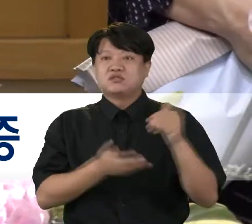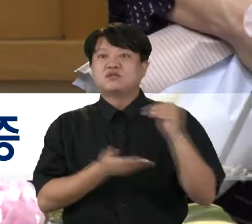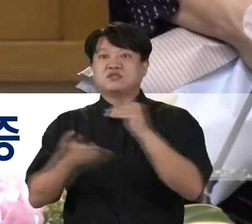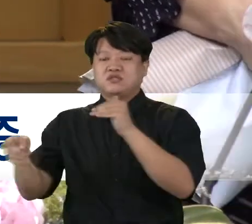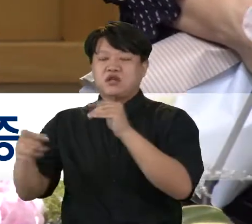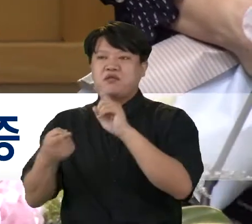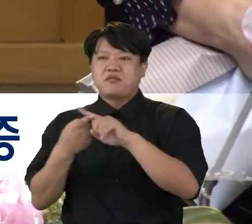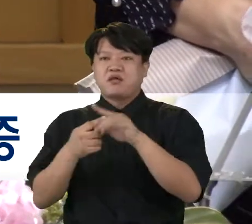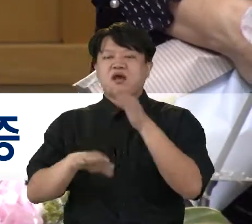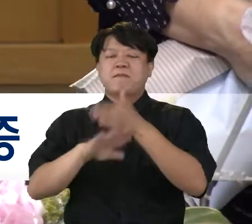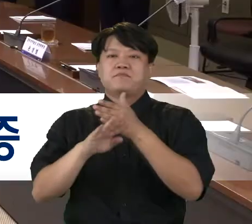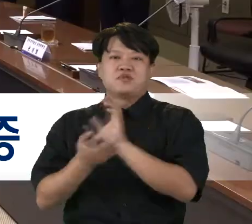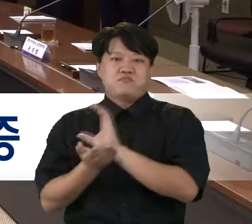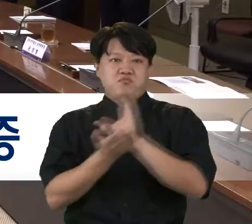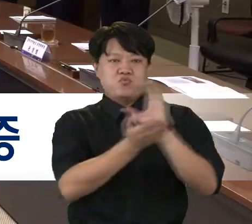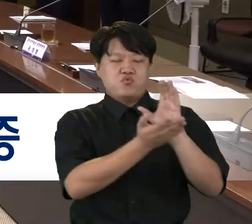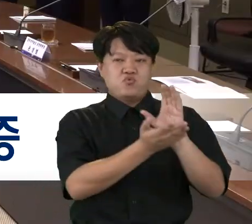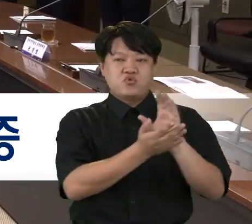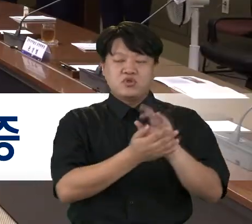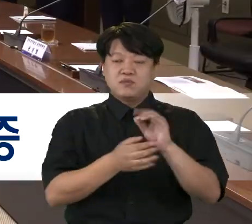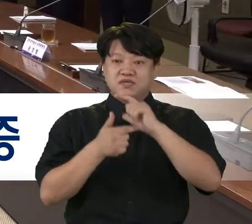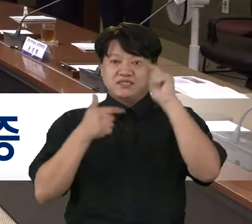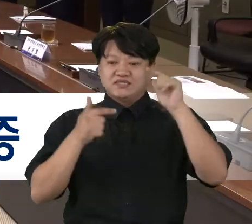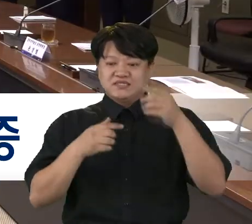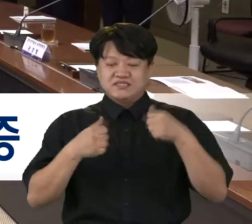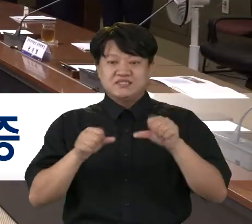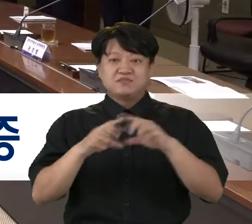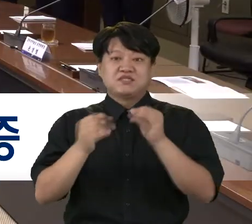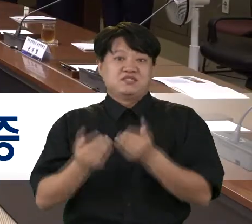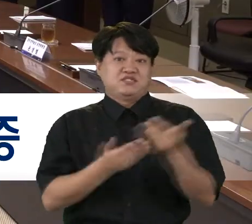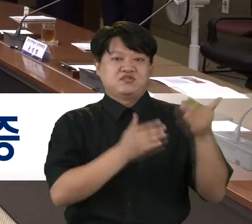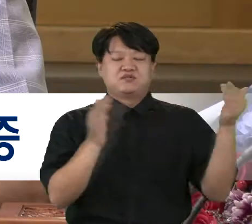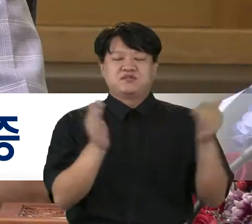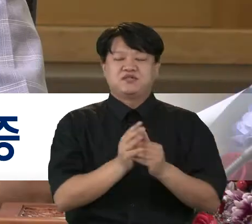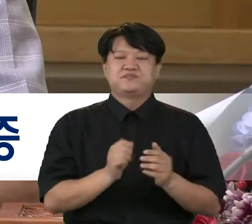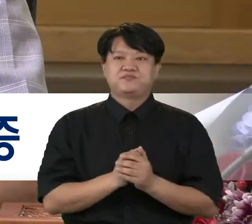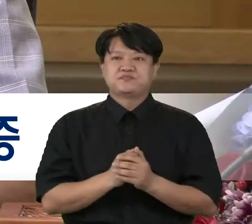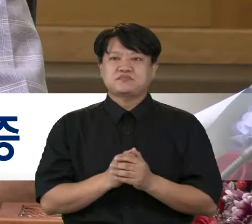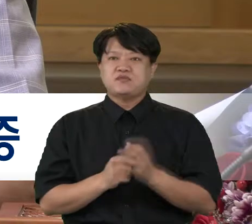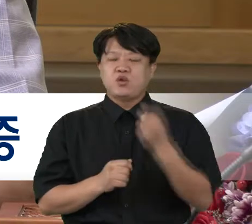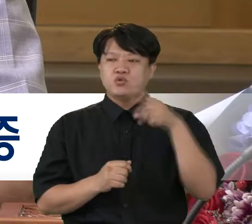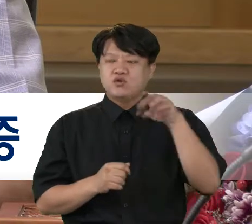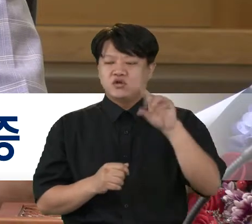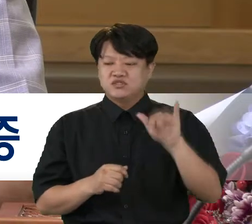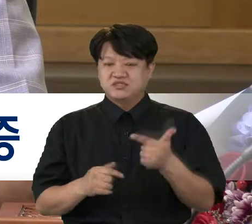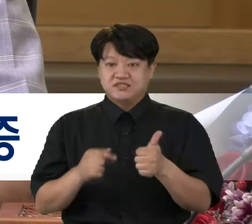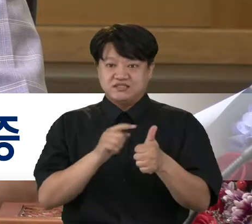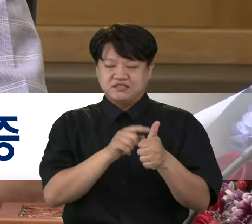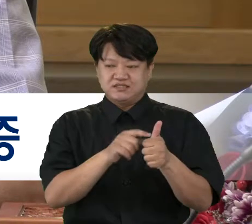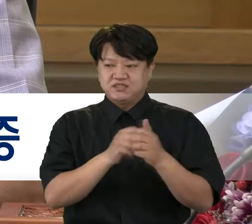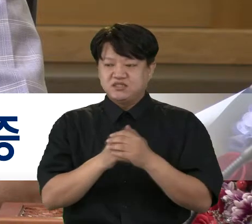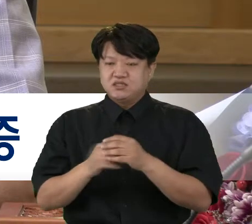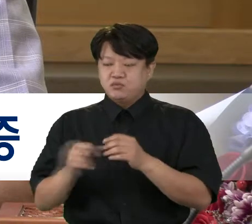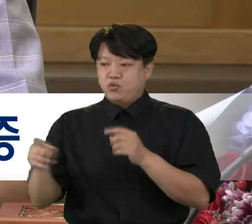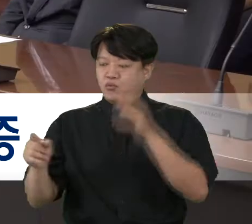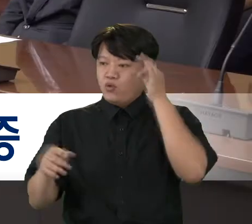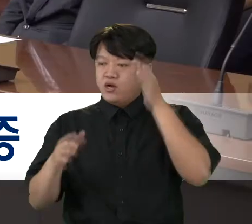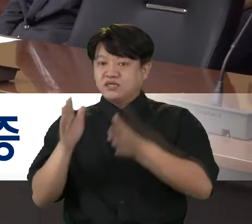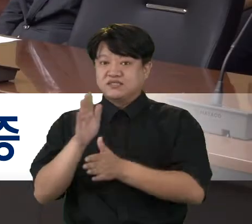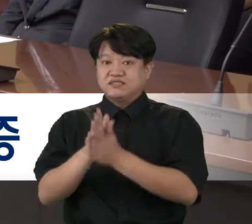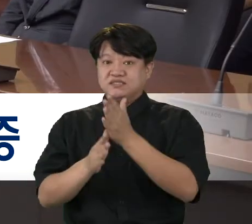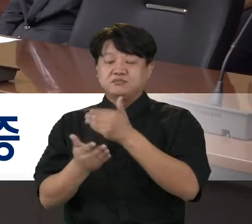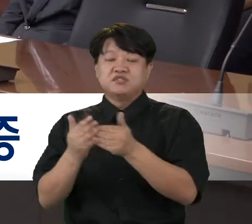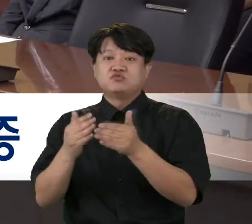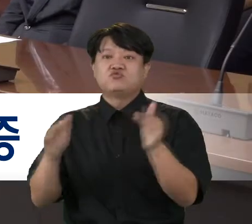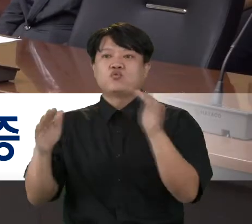감사패를 전달하고 포항시 명예시민증을 수여했습니다. 오석진 씨는 스틸아트 뮤지엄을 지향하는